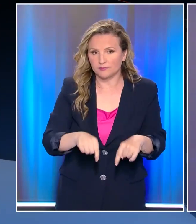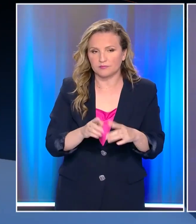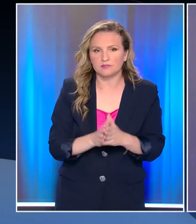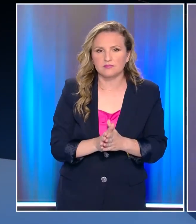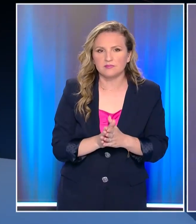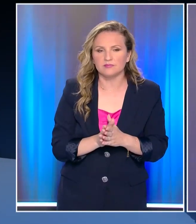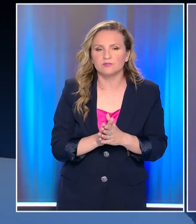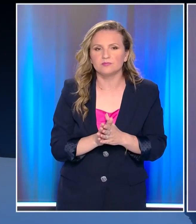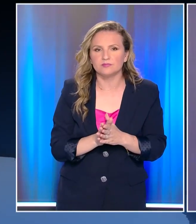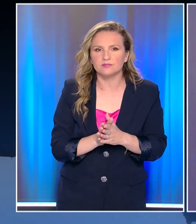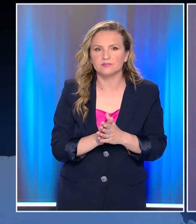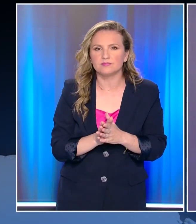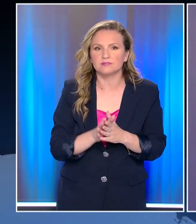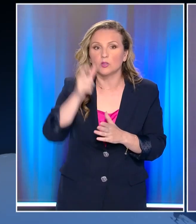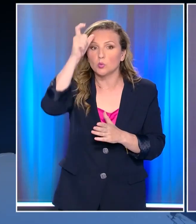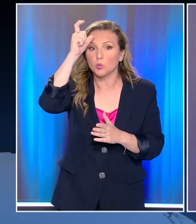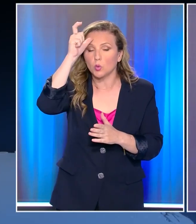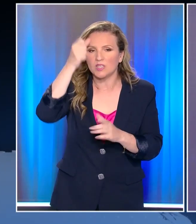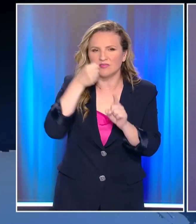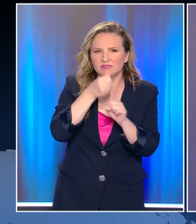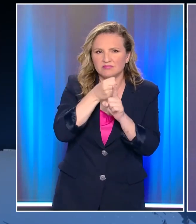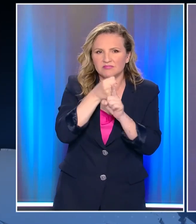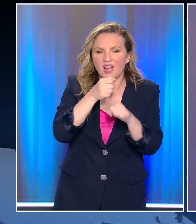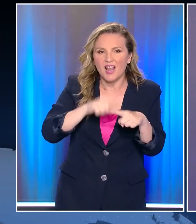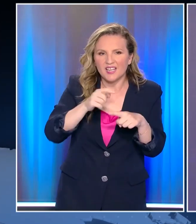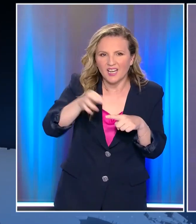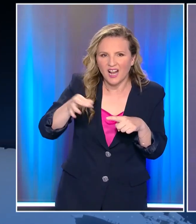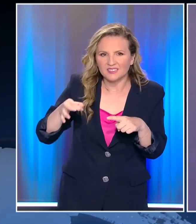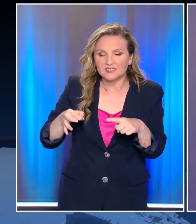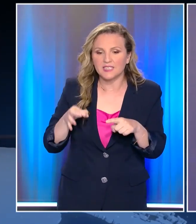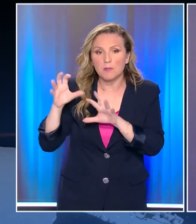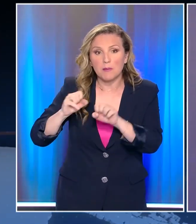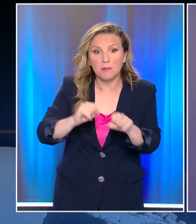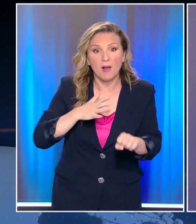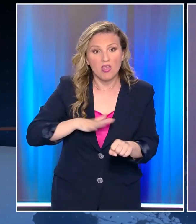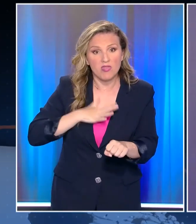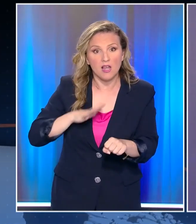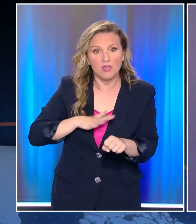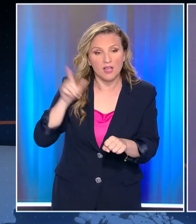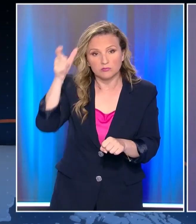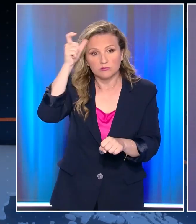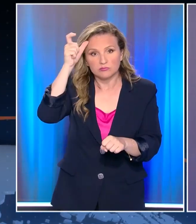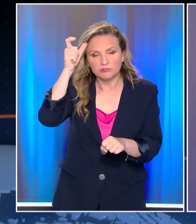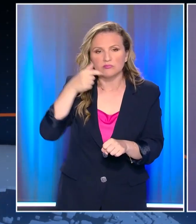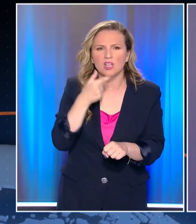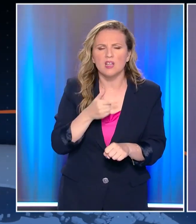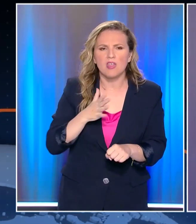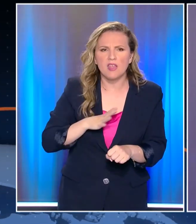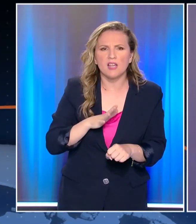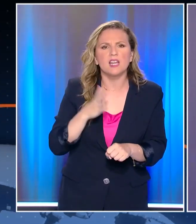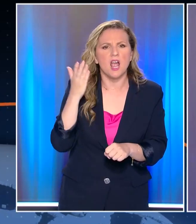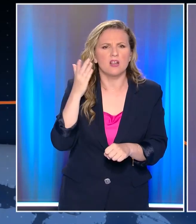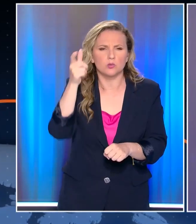Στη γραμμή της διεκδίκησης ελληνικών νησιών επιμένει η Άγκυρα που με πρόσχημα την οχυρωσή τους απειλεί την